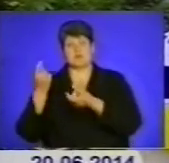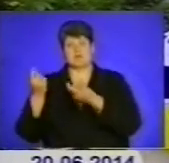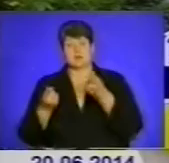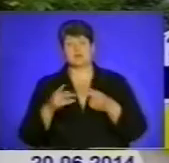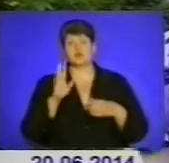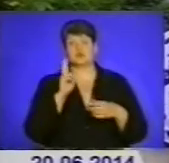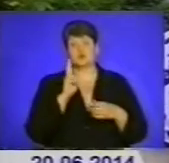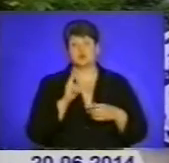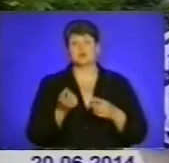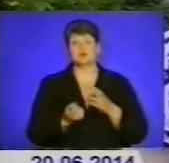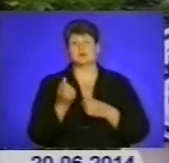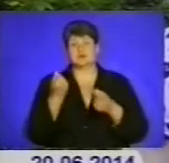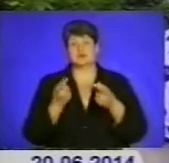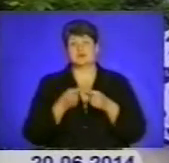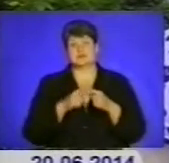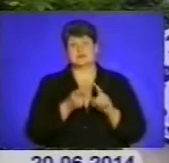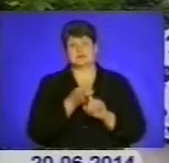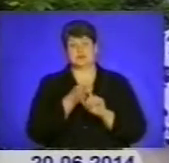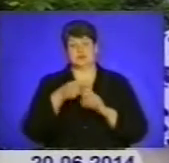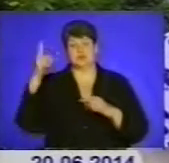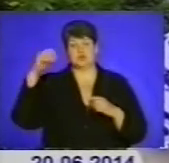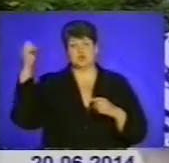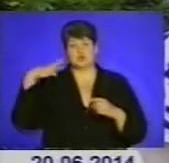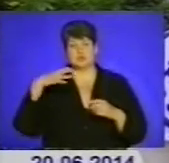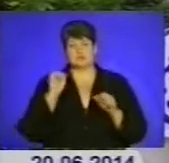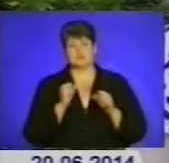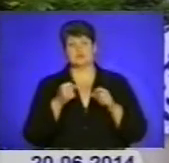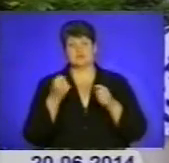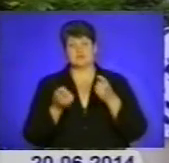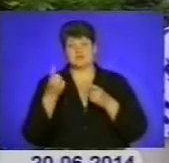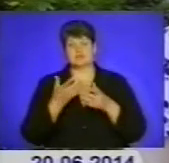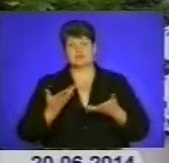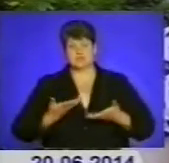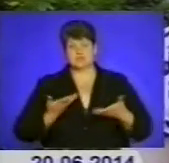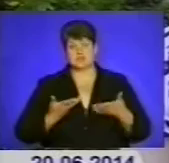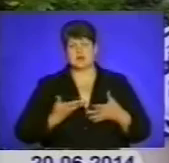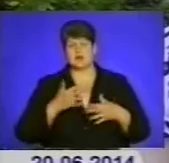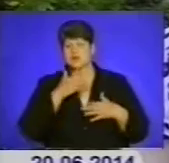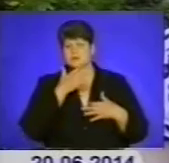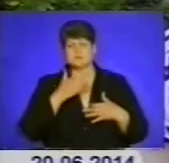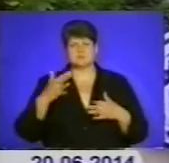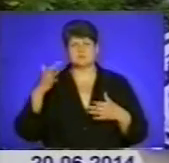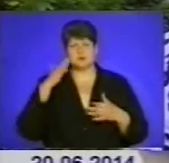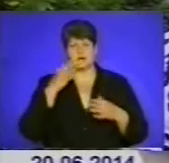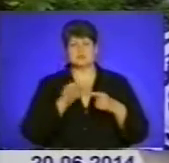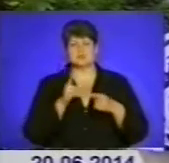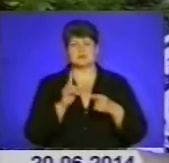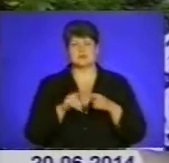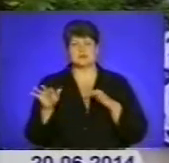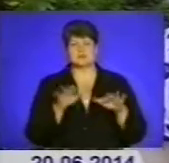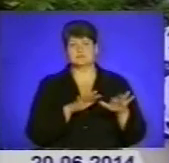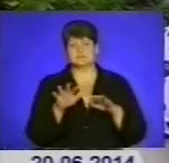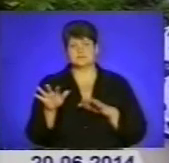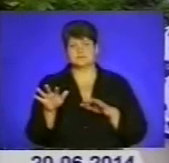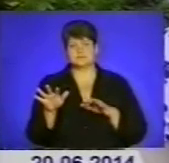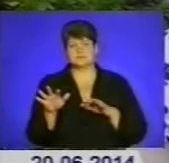потенціюються дією сонця. Можуть з'являтися впродовж всього життя, але зазвичай найбільше цей процес динамічний